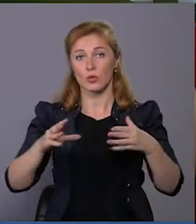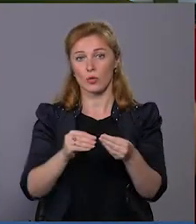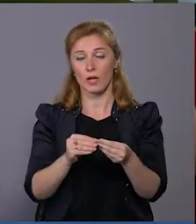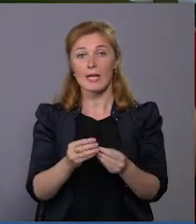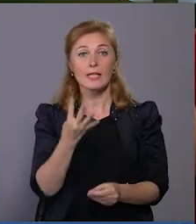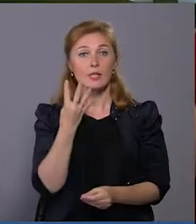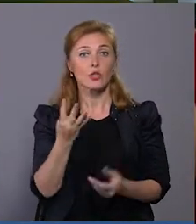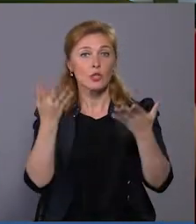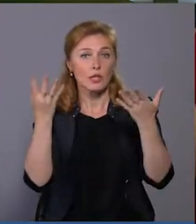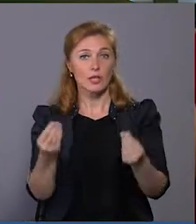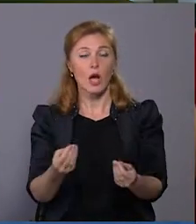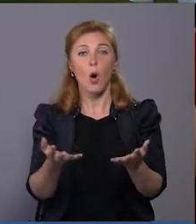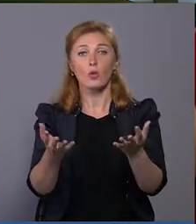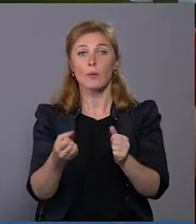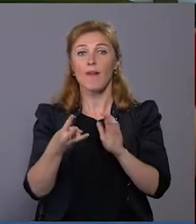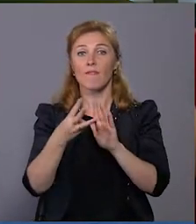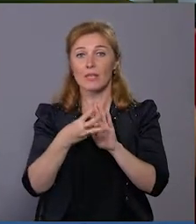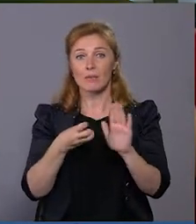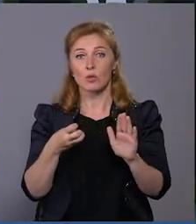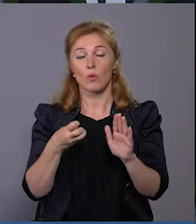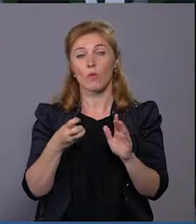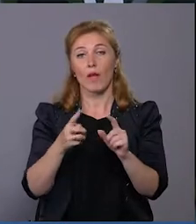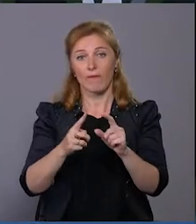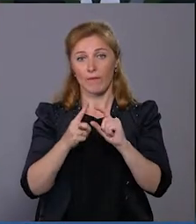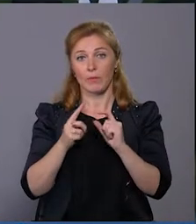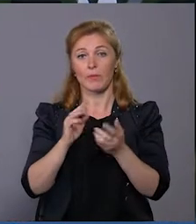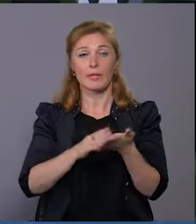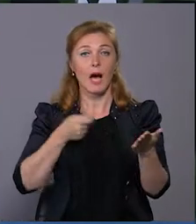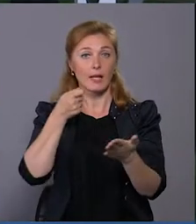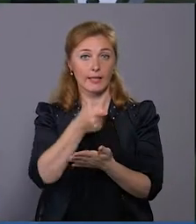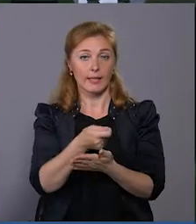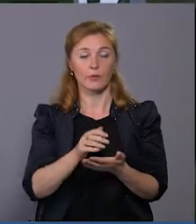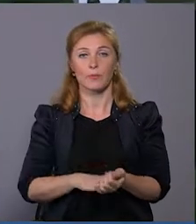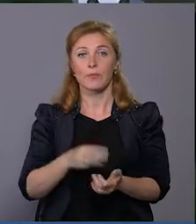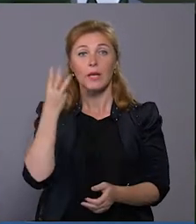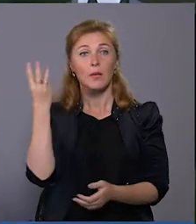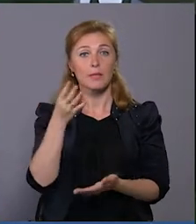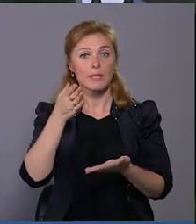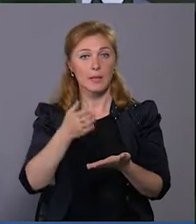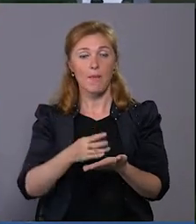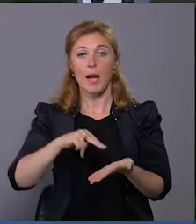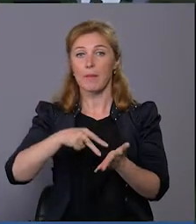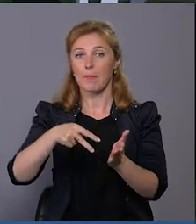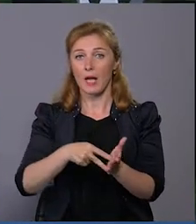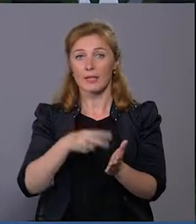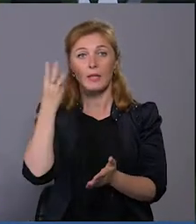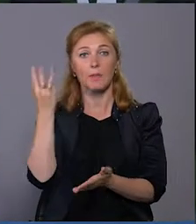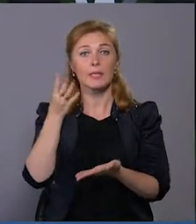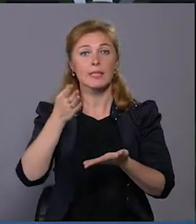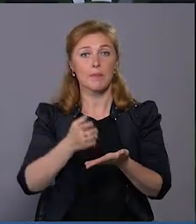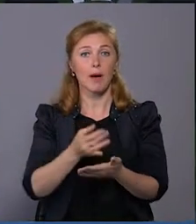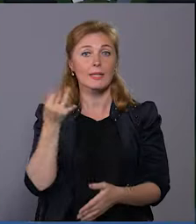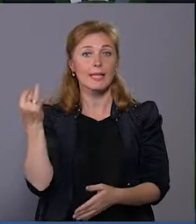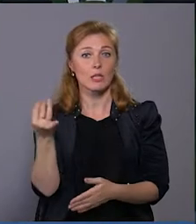за чотири дні отримати 800 відповідей на анкету – це вау. Хмельницький має генеральний план, хмельницький має історико